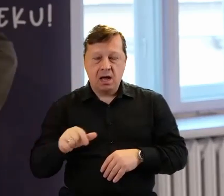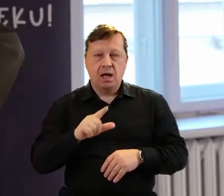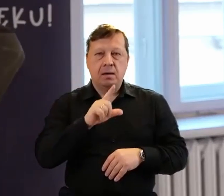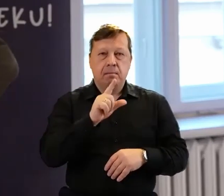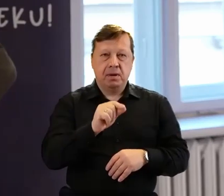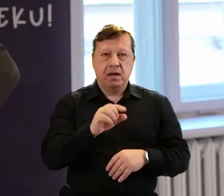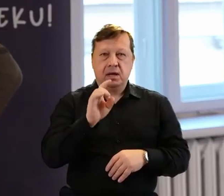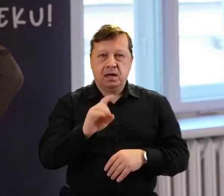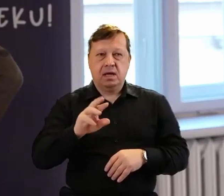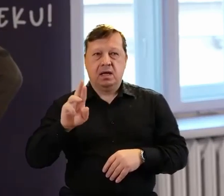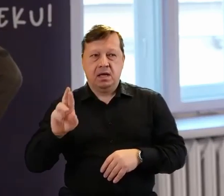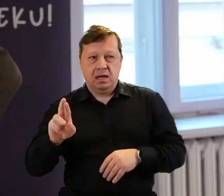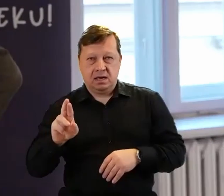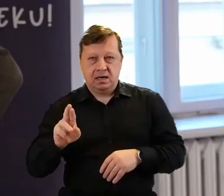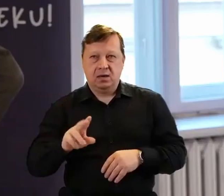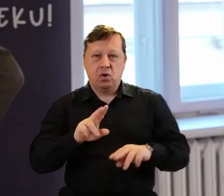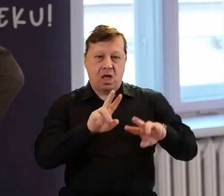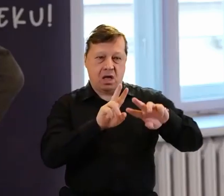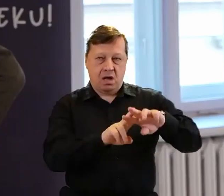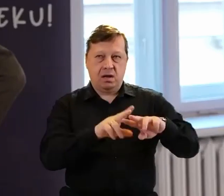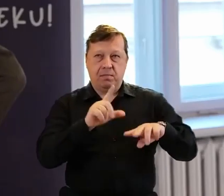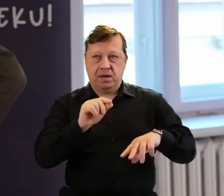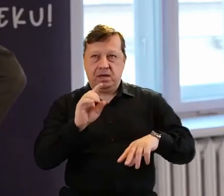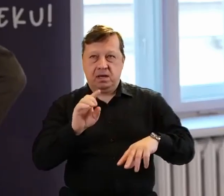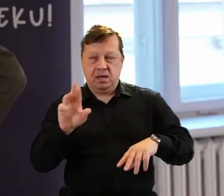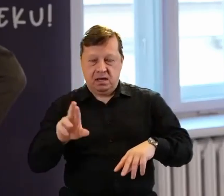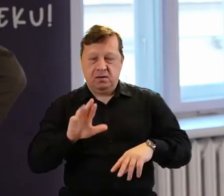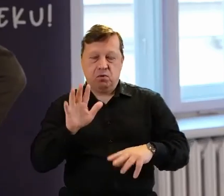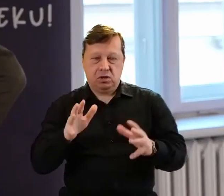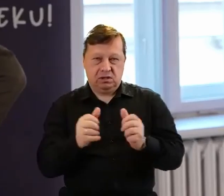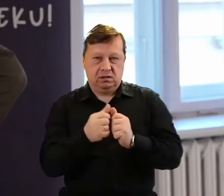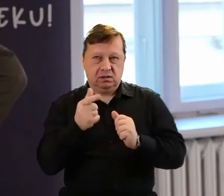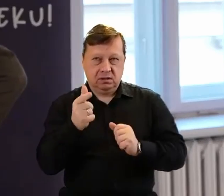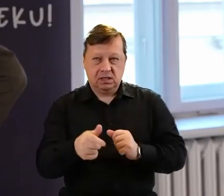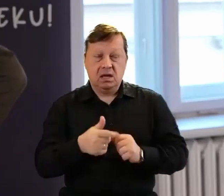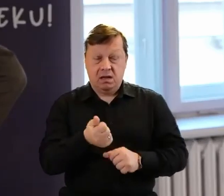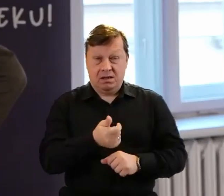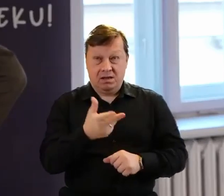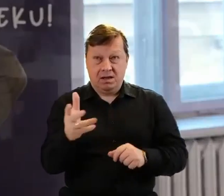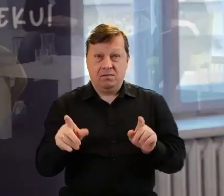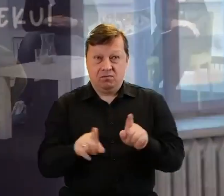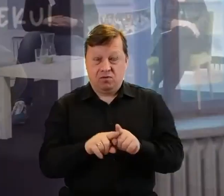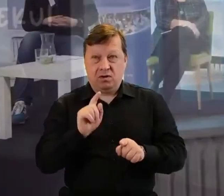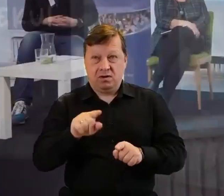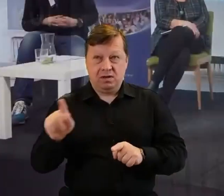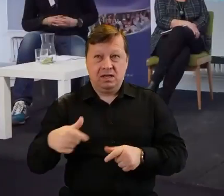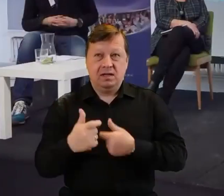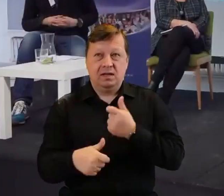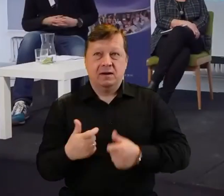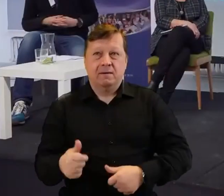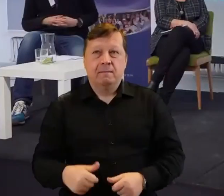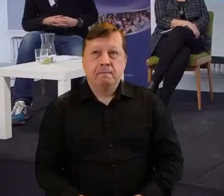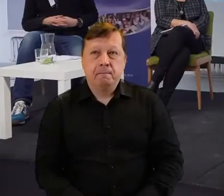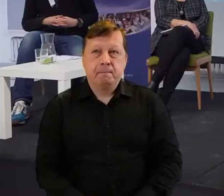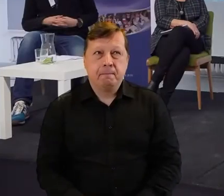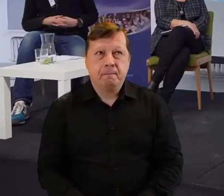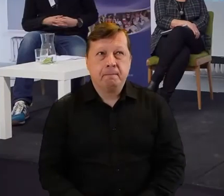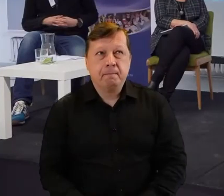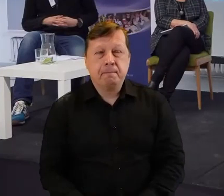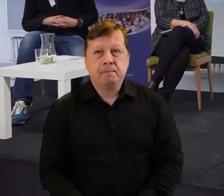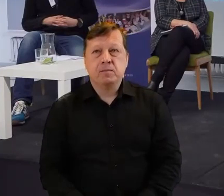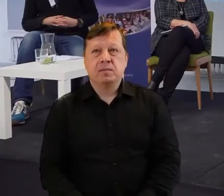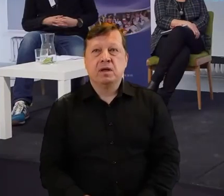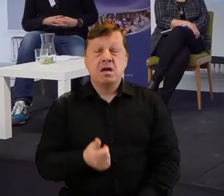taki hashtag PGR można znaleźć, można zobaczyć. Mamy też kilka innych rekonstrukcji. Ogólnie zrobiliśmy około 12 już takich